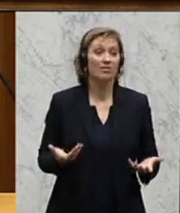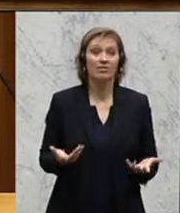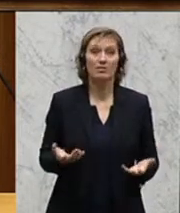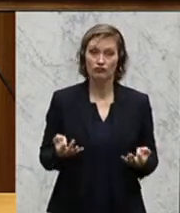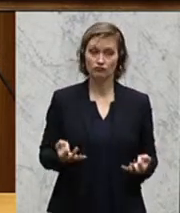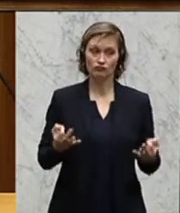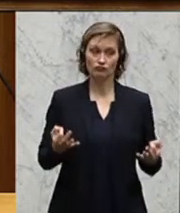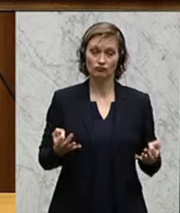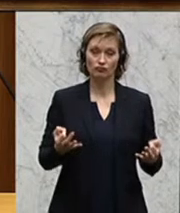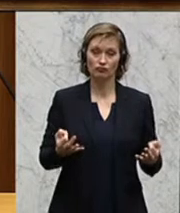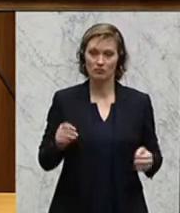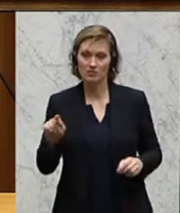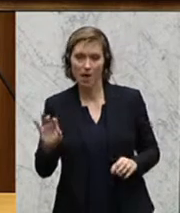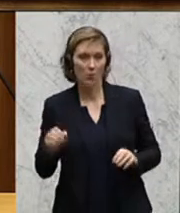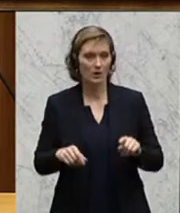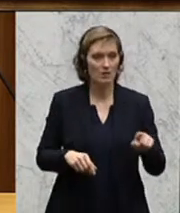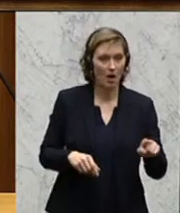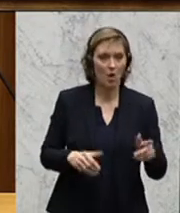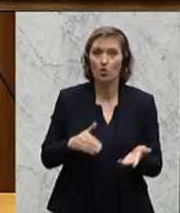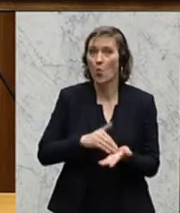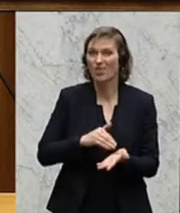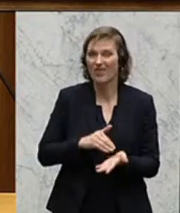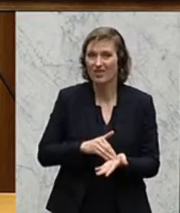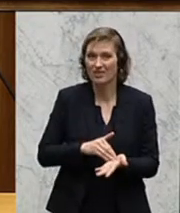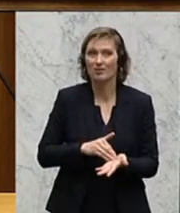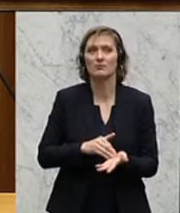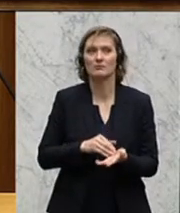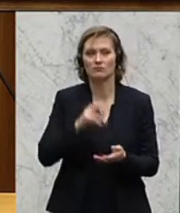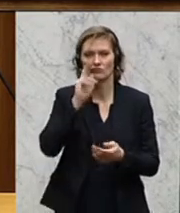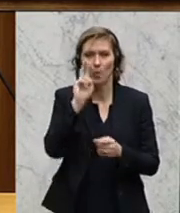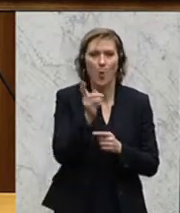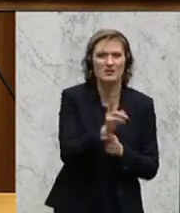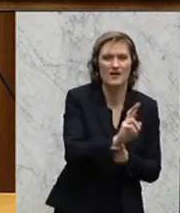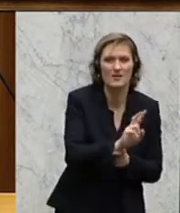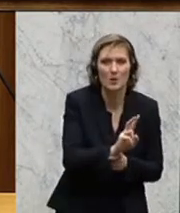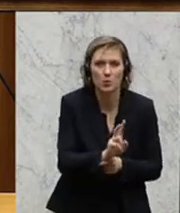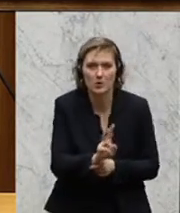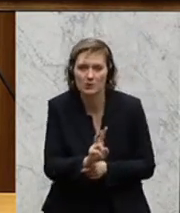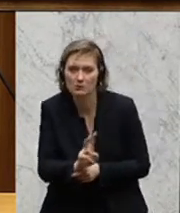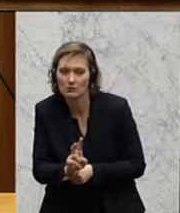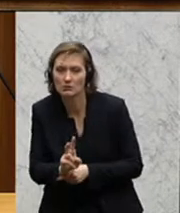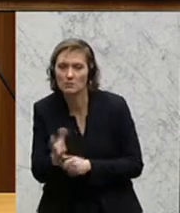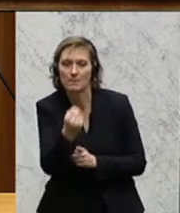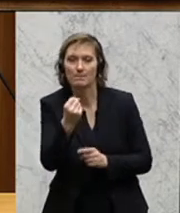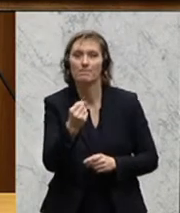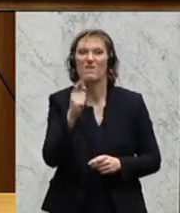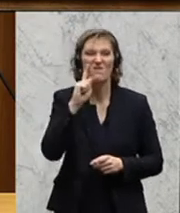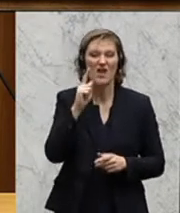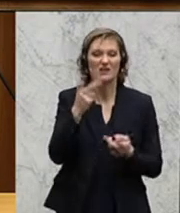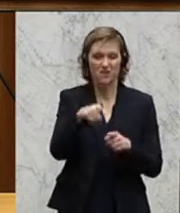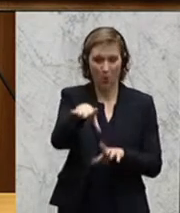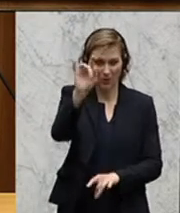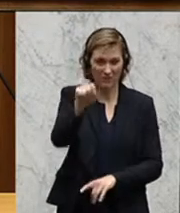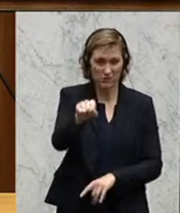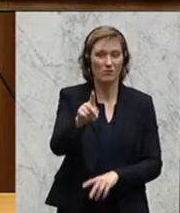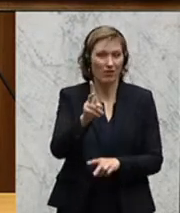berechtigt, da und dort mit notwendigen Observierungsmaßnahmen dafür zu sorgen, dass, wenn man weiß, wo wer